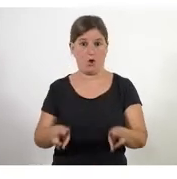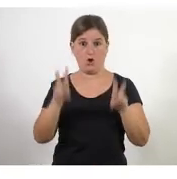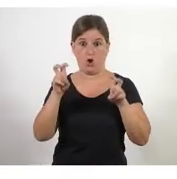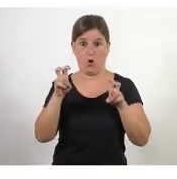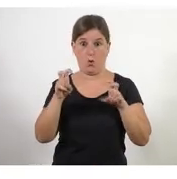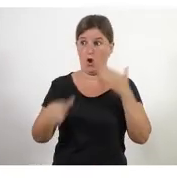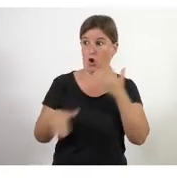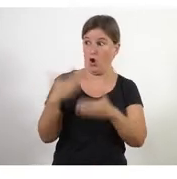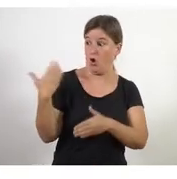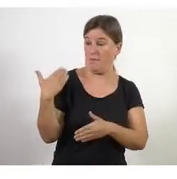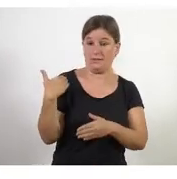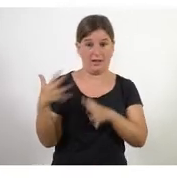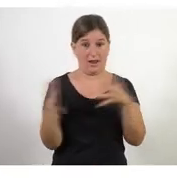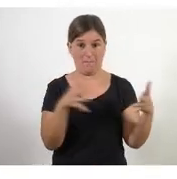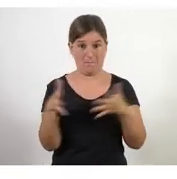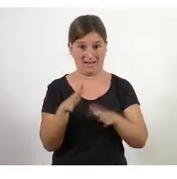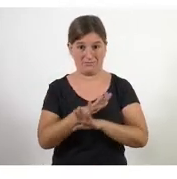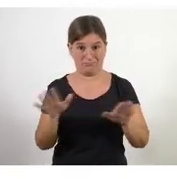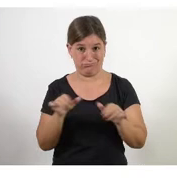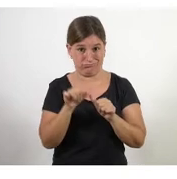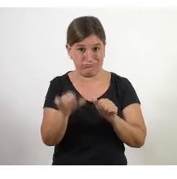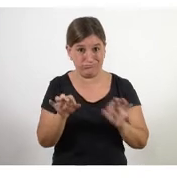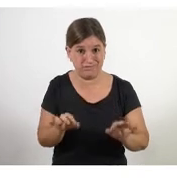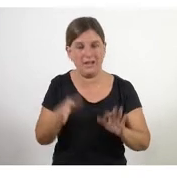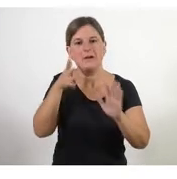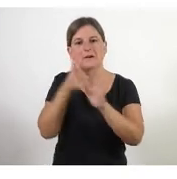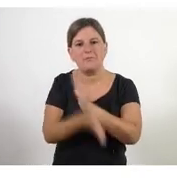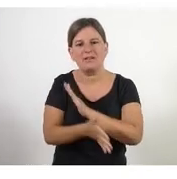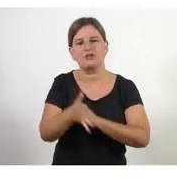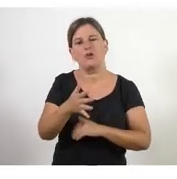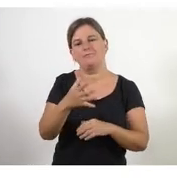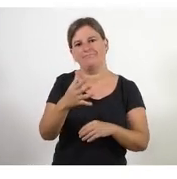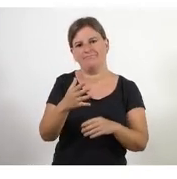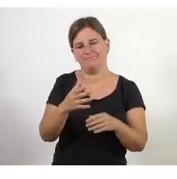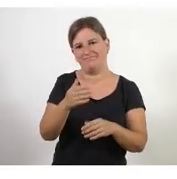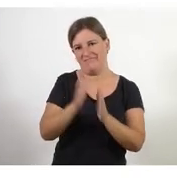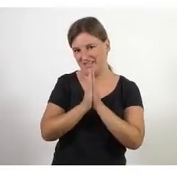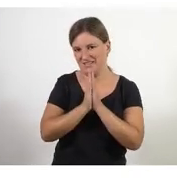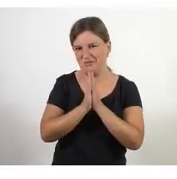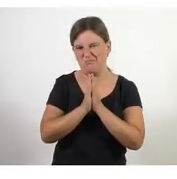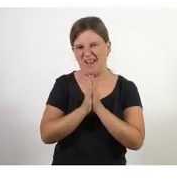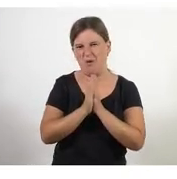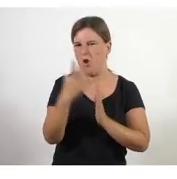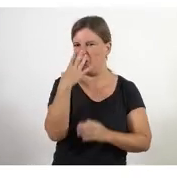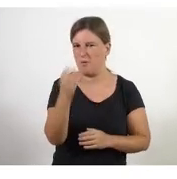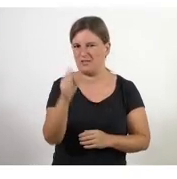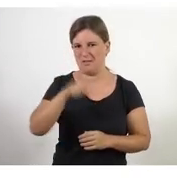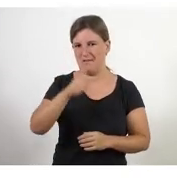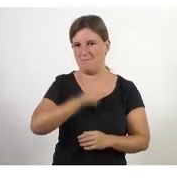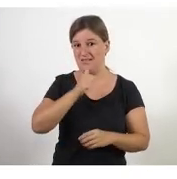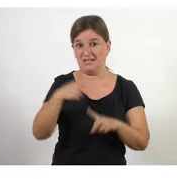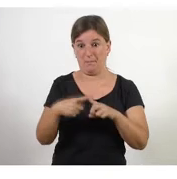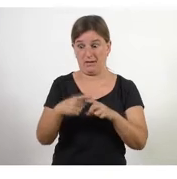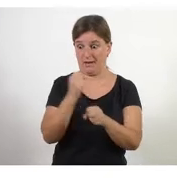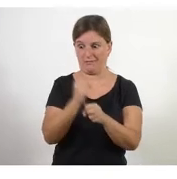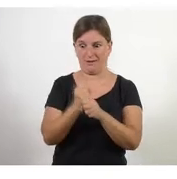mes de març i, per tant, comprensir paciència amb tot el que pugui aquí succeir i que estem treballant en temps real.